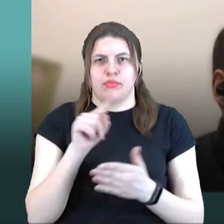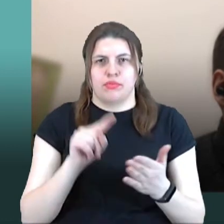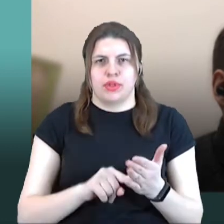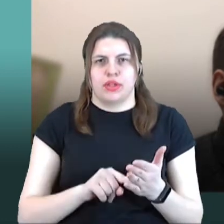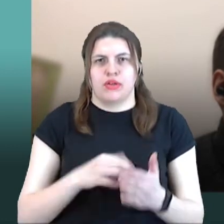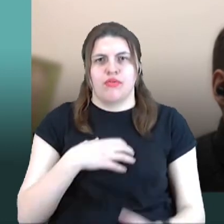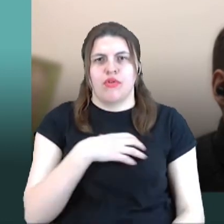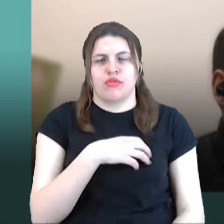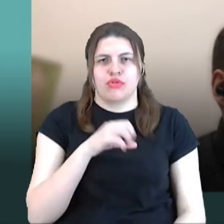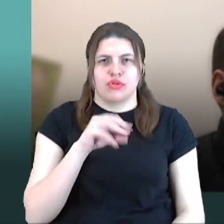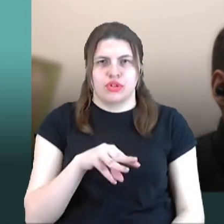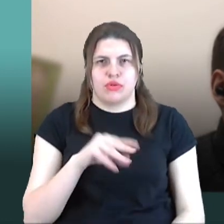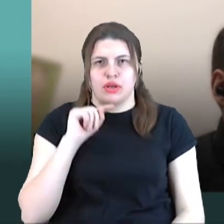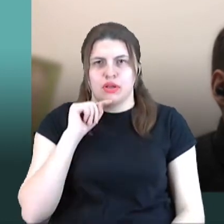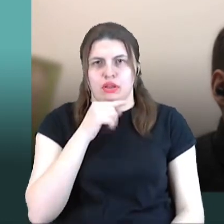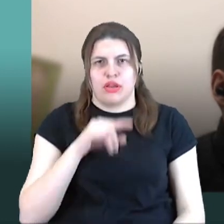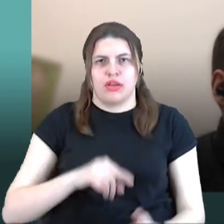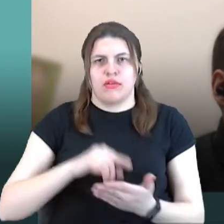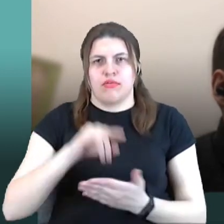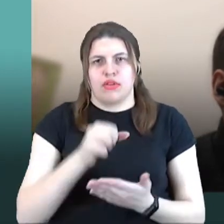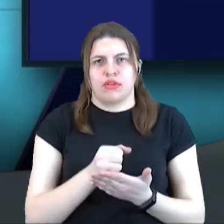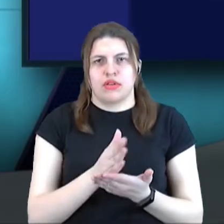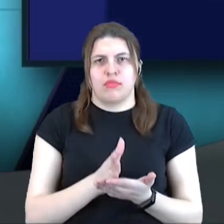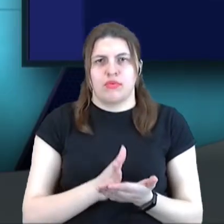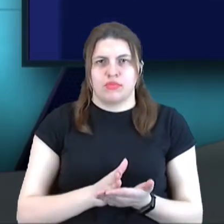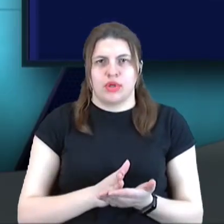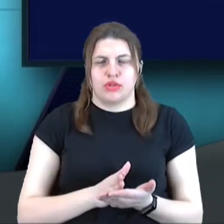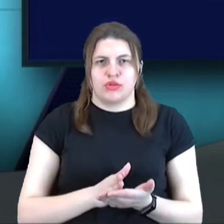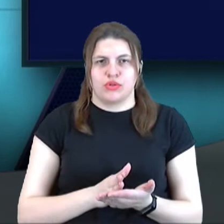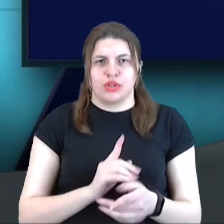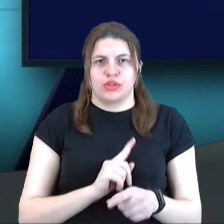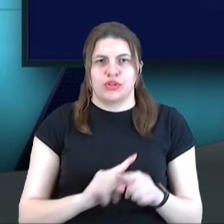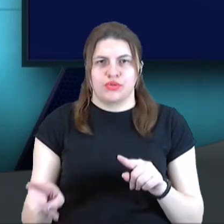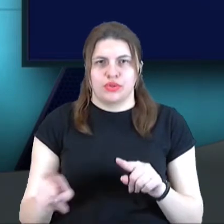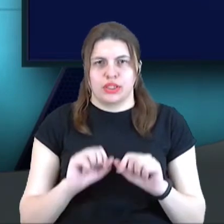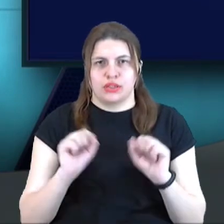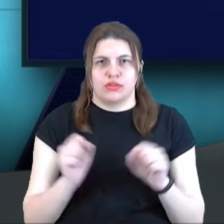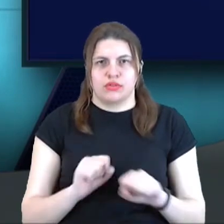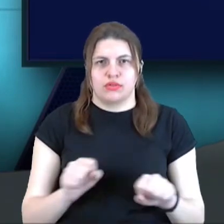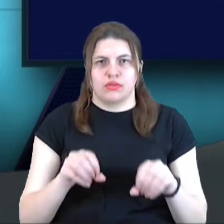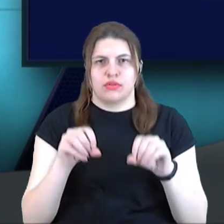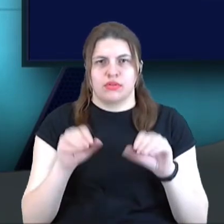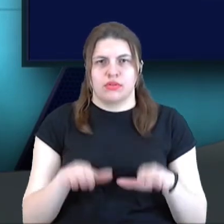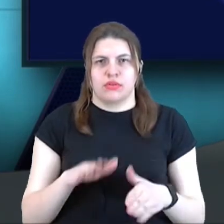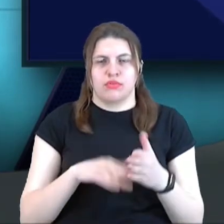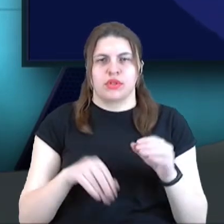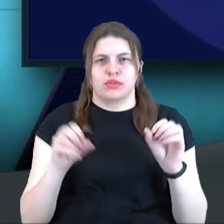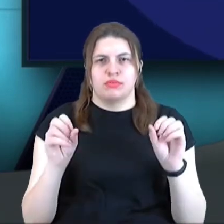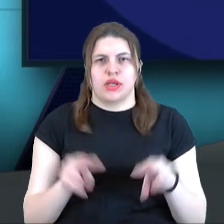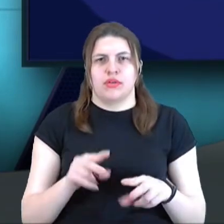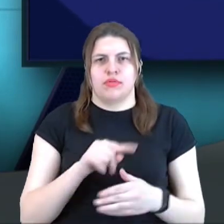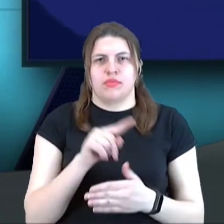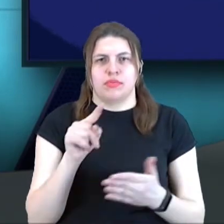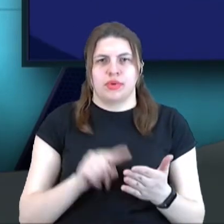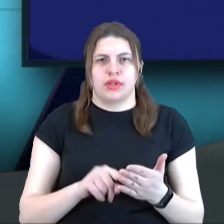і авіація в цьому плані забезпечує і швидкість вирішення безпекових питань. І, ну,